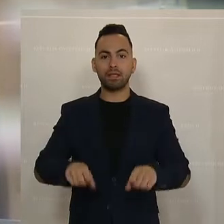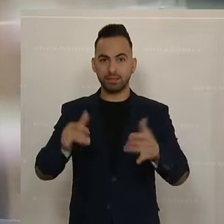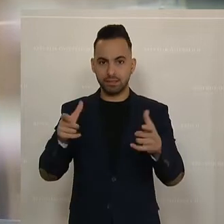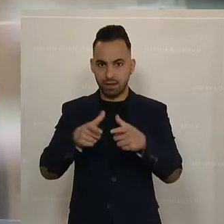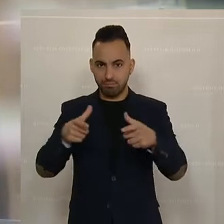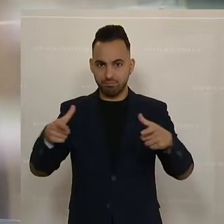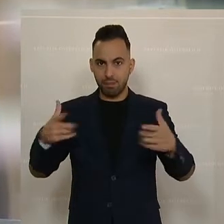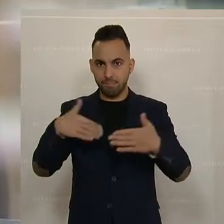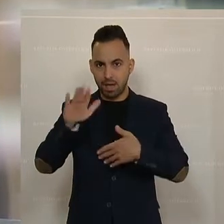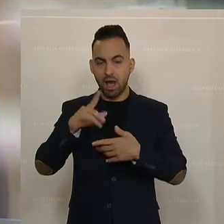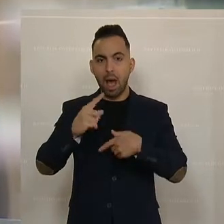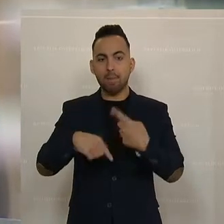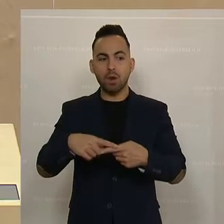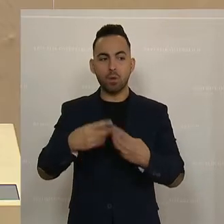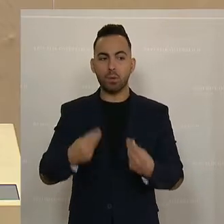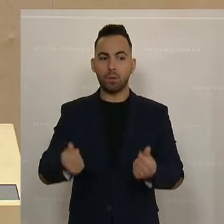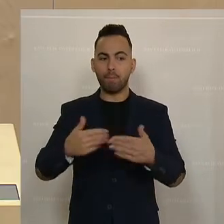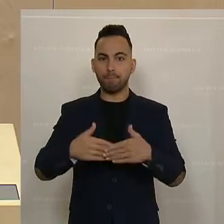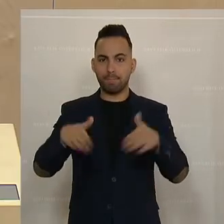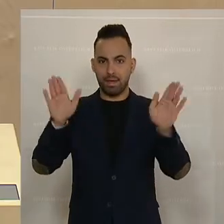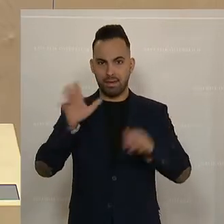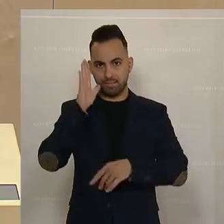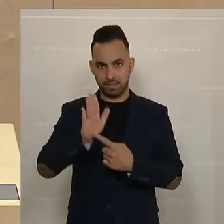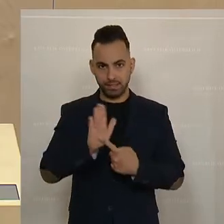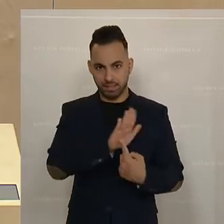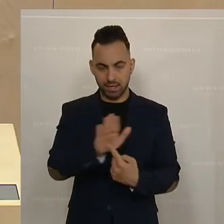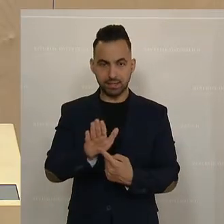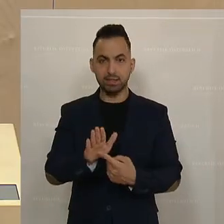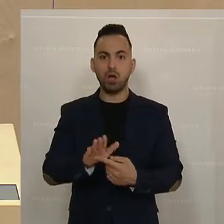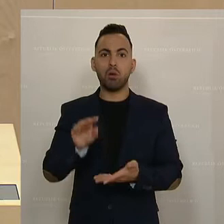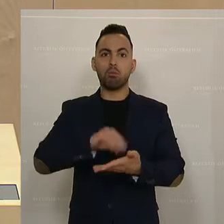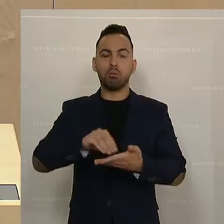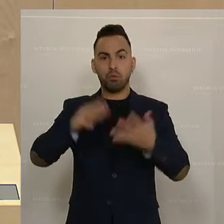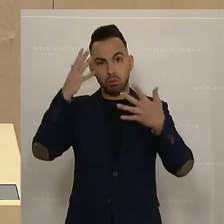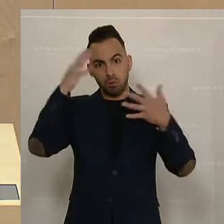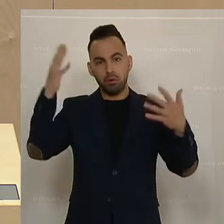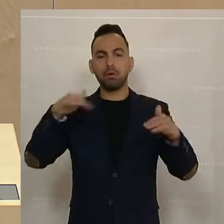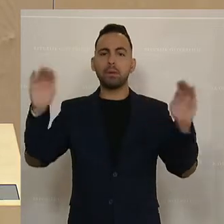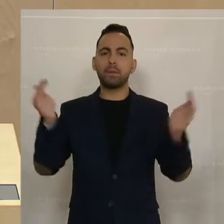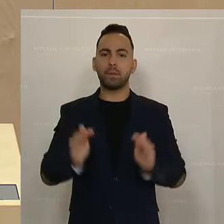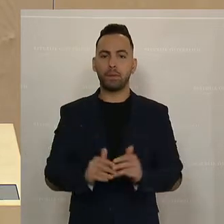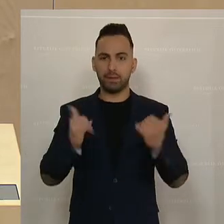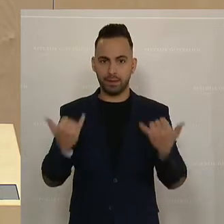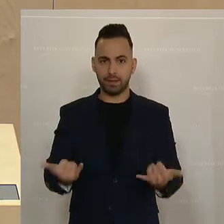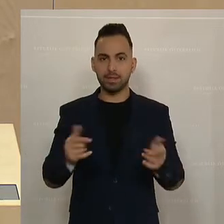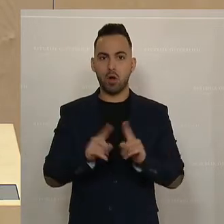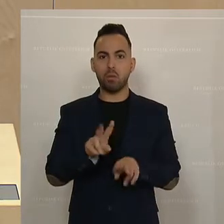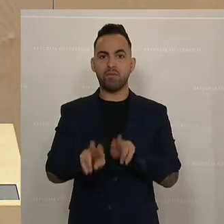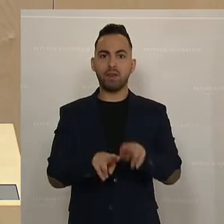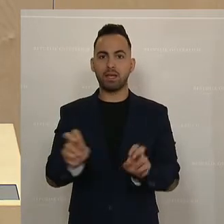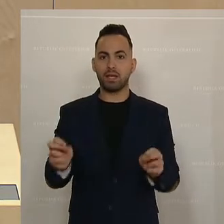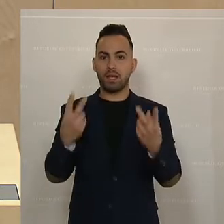bessere Abläufe möglich sind, dass wir eine Entbürokratisierung schaffen und dass die Pflegekräfte in den